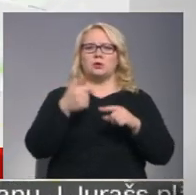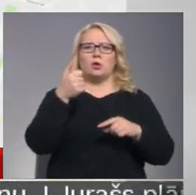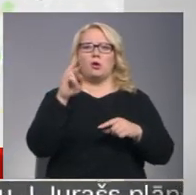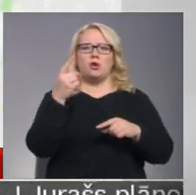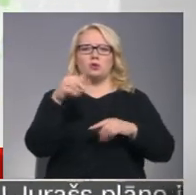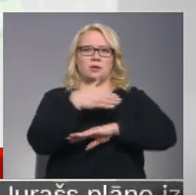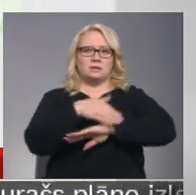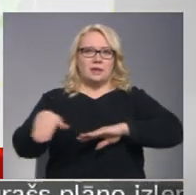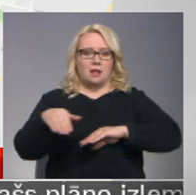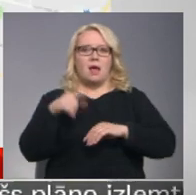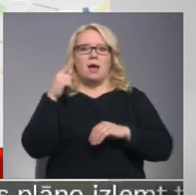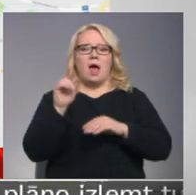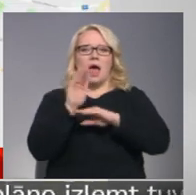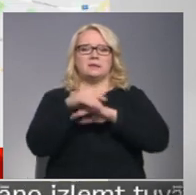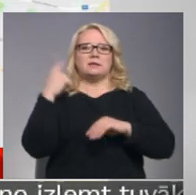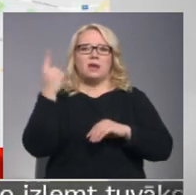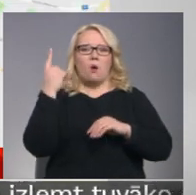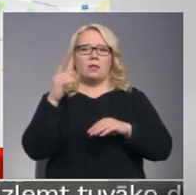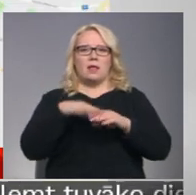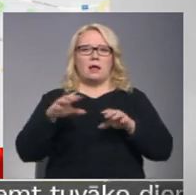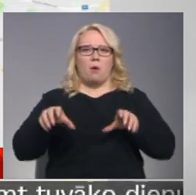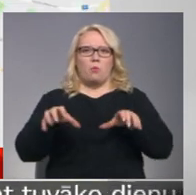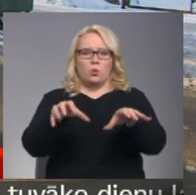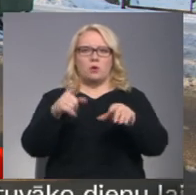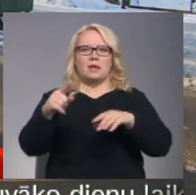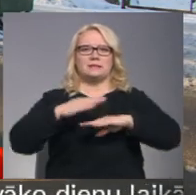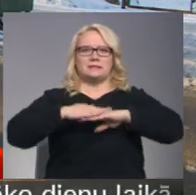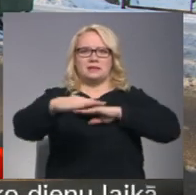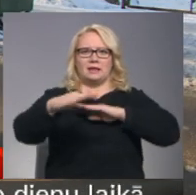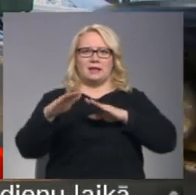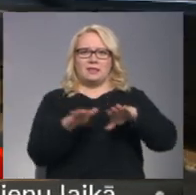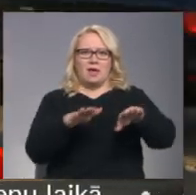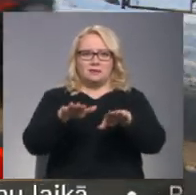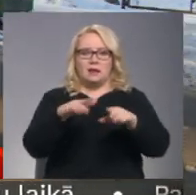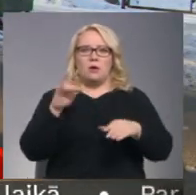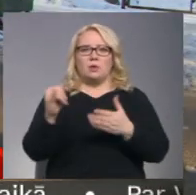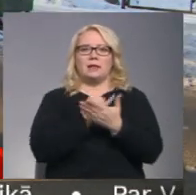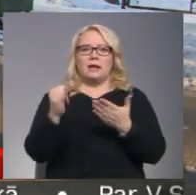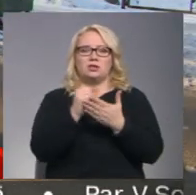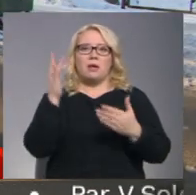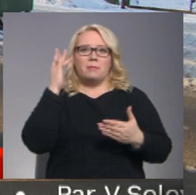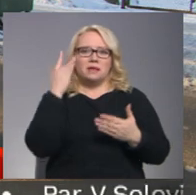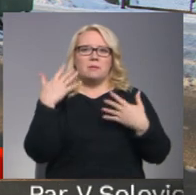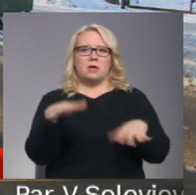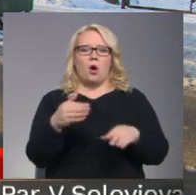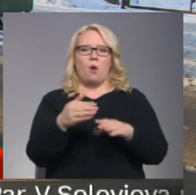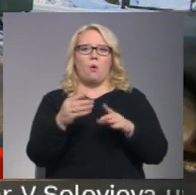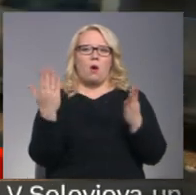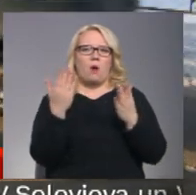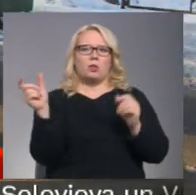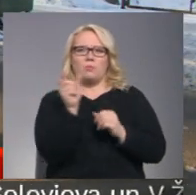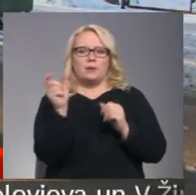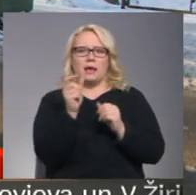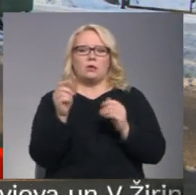Aizsaule siela izvēlēta bruģa dēļ, tas ātrāk kļūst slidens. Izvēlētais sielu tīrīšanas princips jau kādu laiku tiekot īstenots